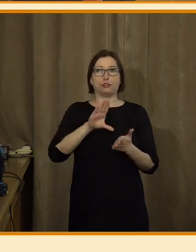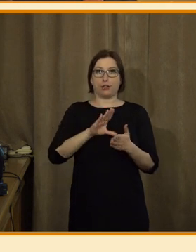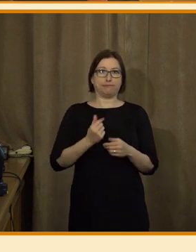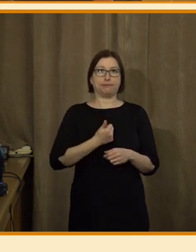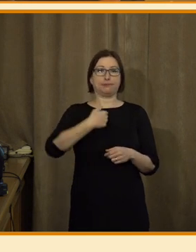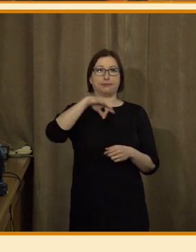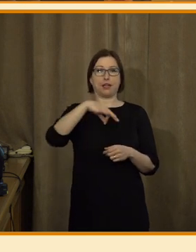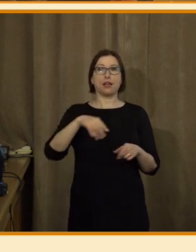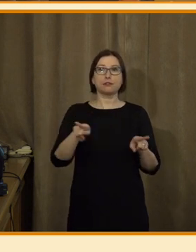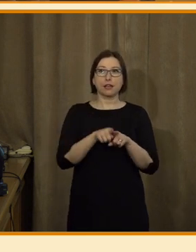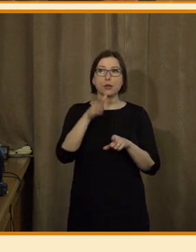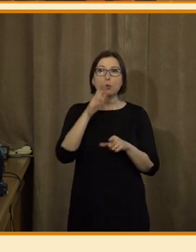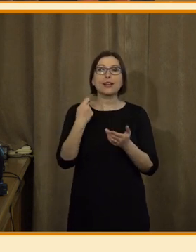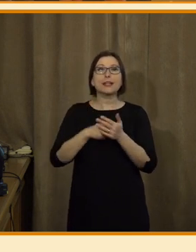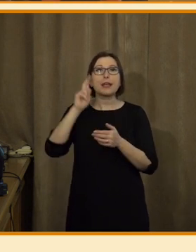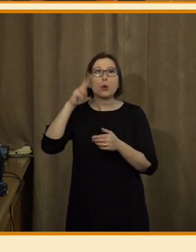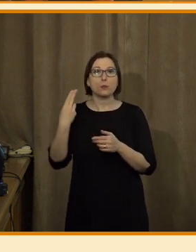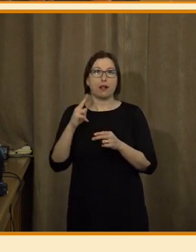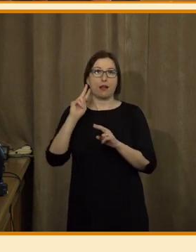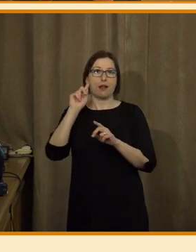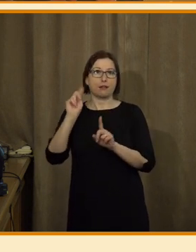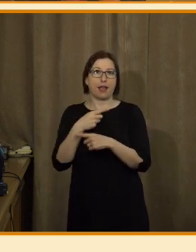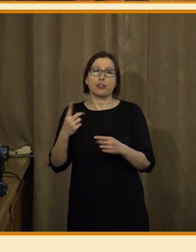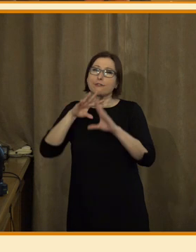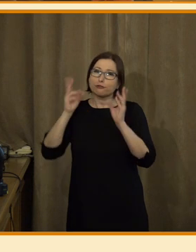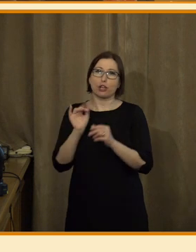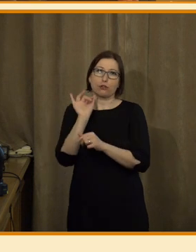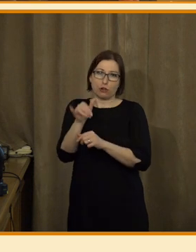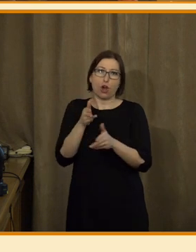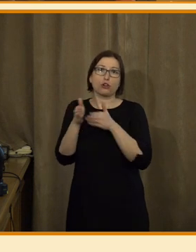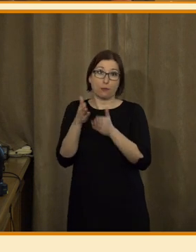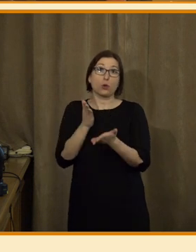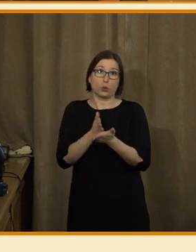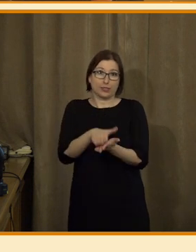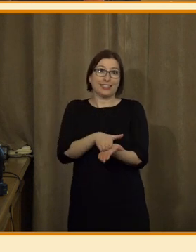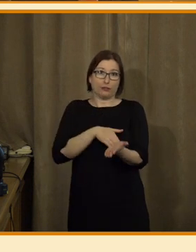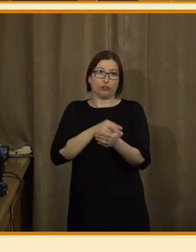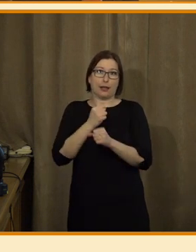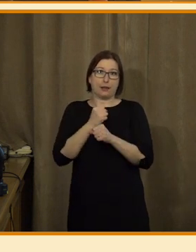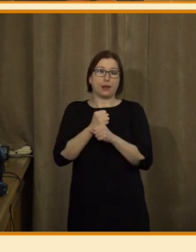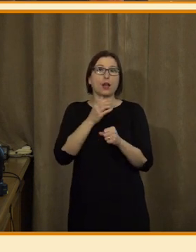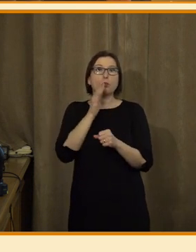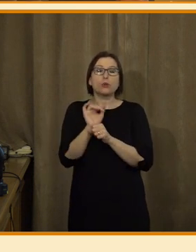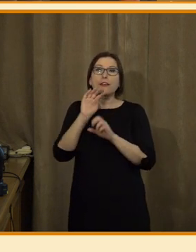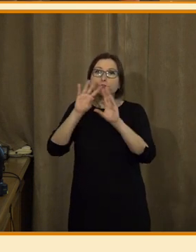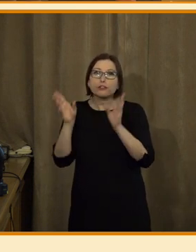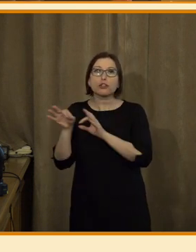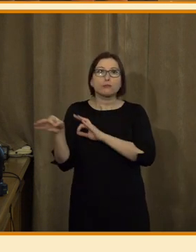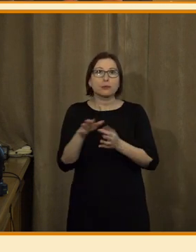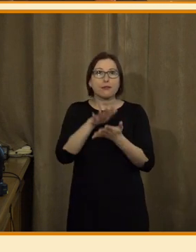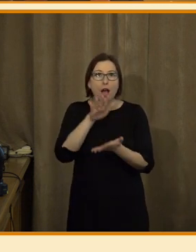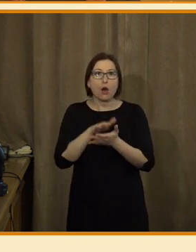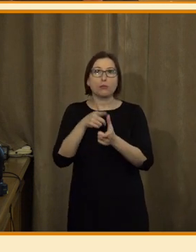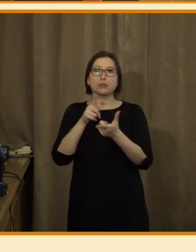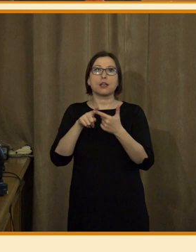syntetická rádia. To jsou rádia, která budou dělat kompletně roboti. Na tom děláme už. Které nám budou sami připravat obsah,